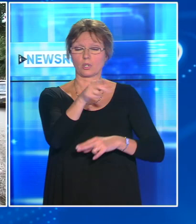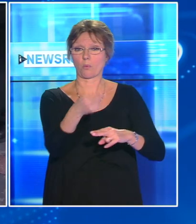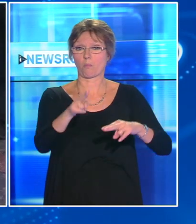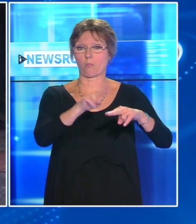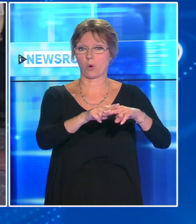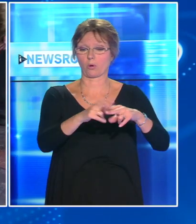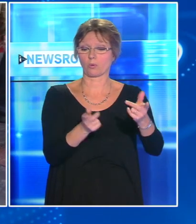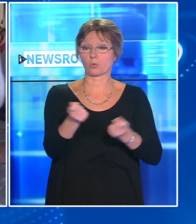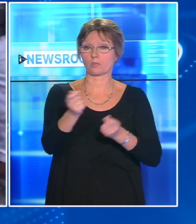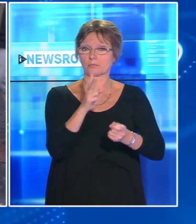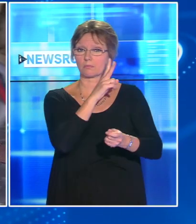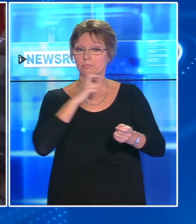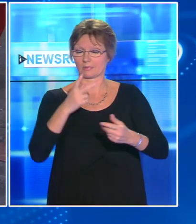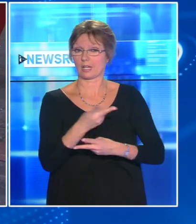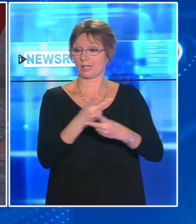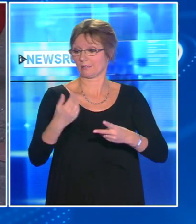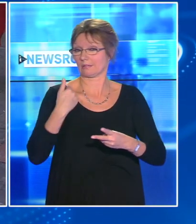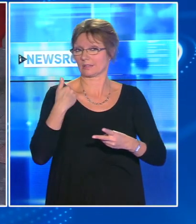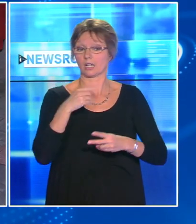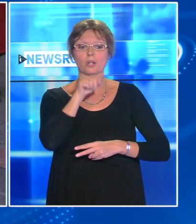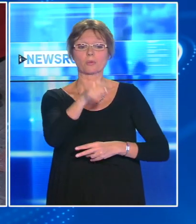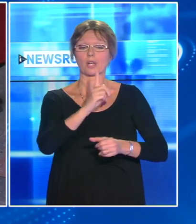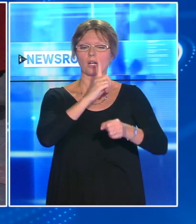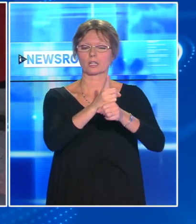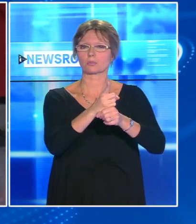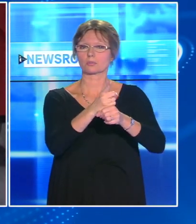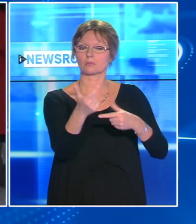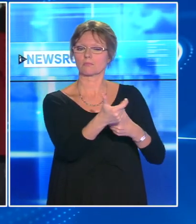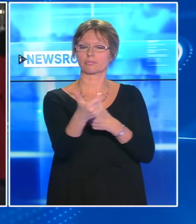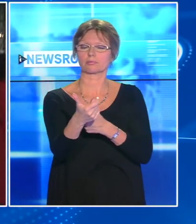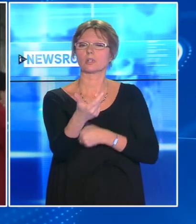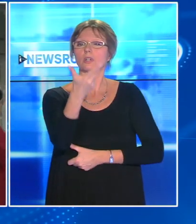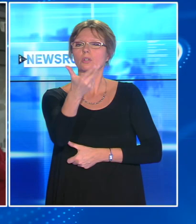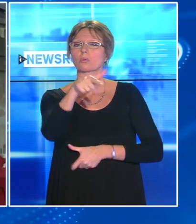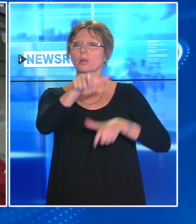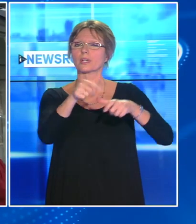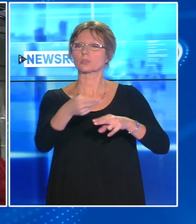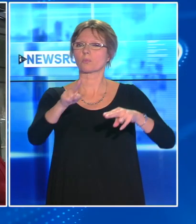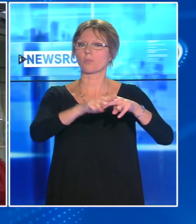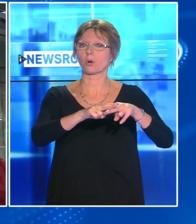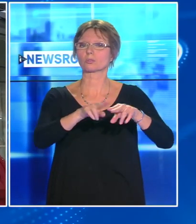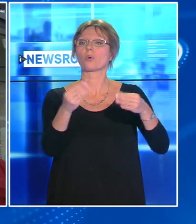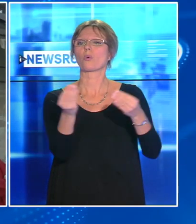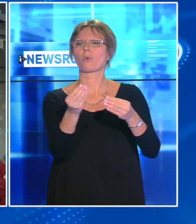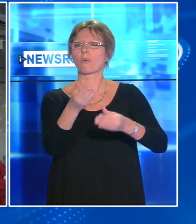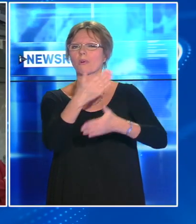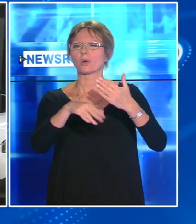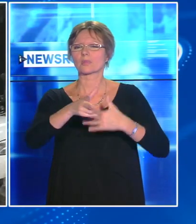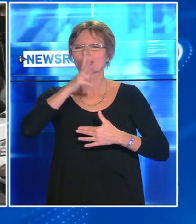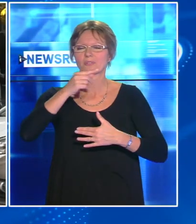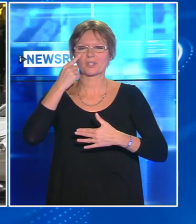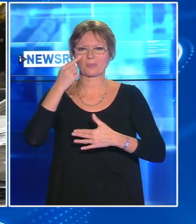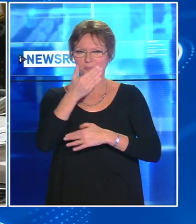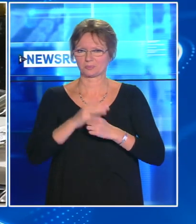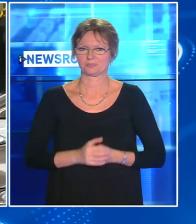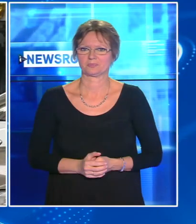israélien. Il est accusé d'avoir tué trois personnes, dont deux qu'il avait prises pour cible à une terrasse de café en ligne avec nous. Daphne Rousseau,